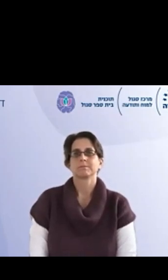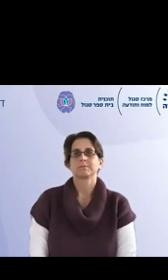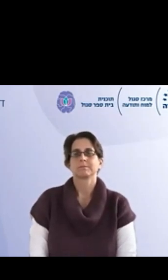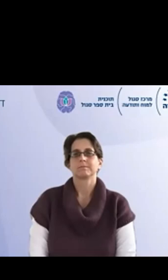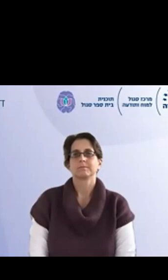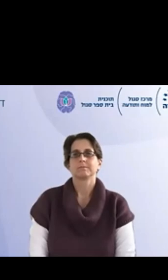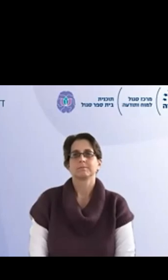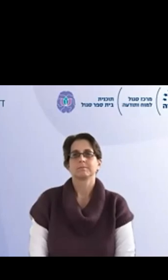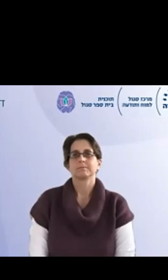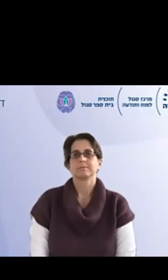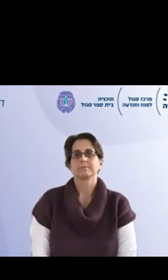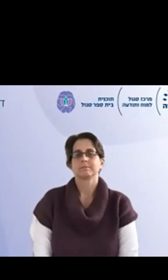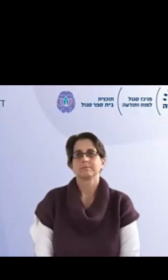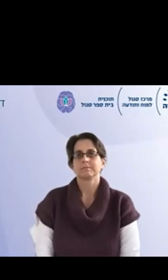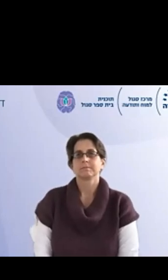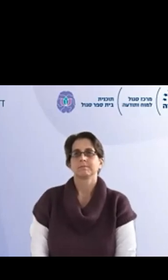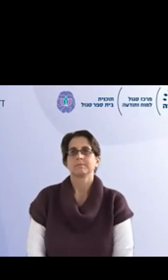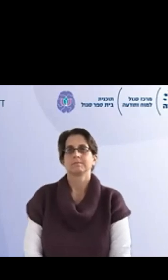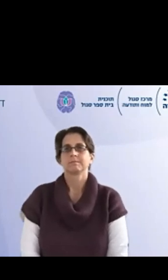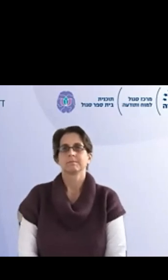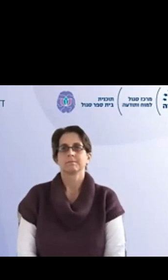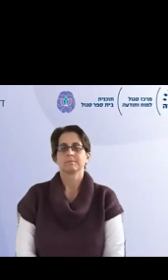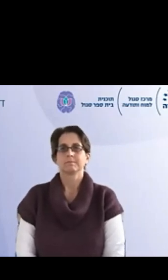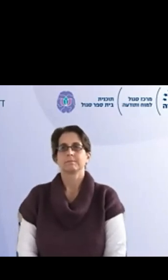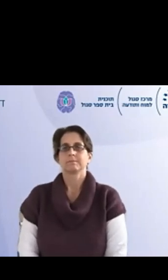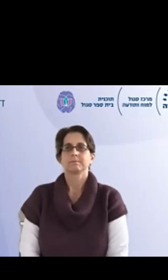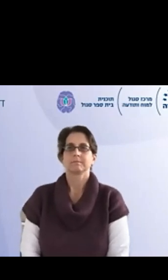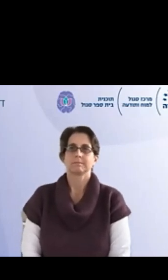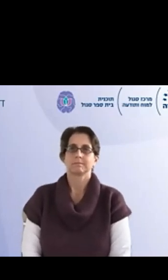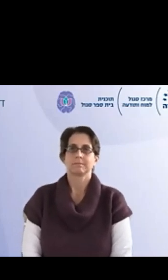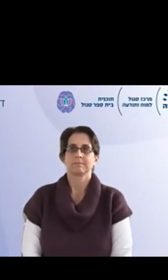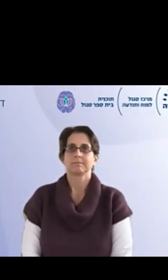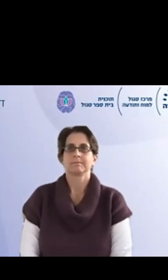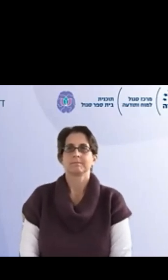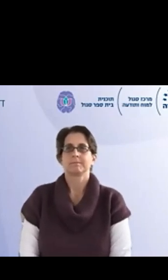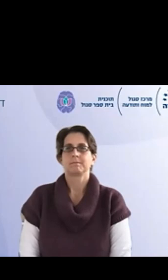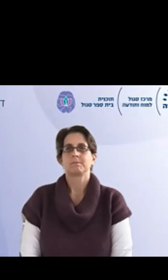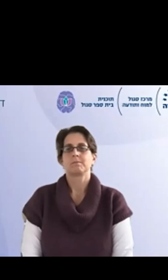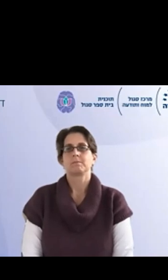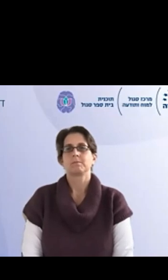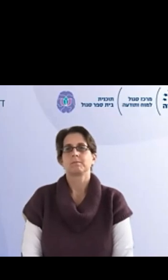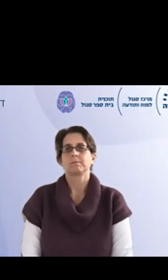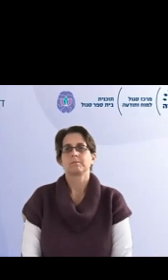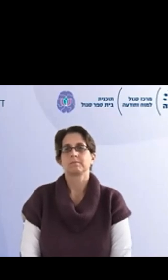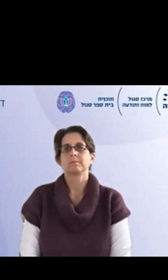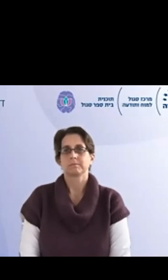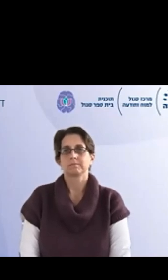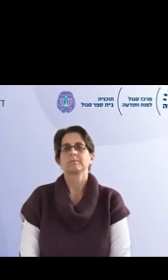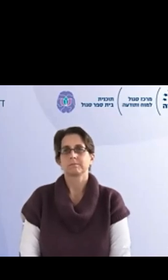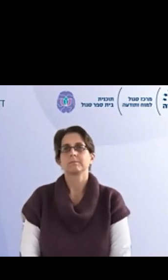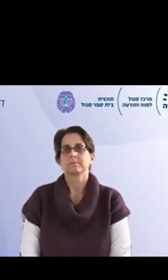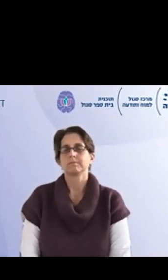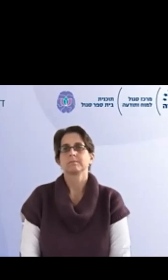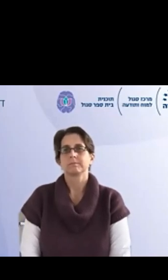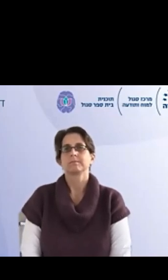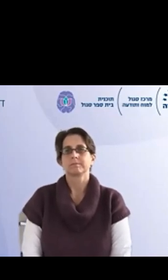היה ויכוח זאת אומרת לאורך כל השנה שאנחנו הפעלנו את מעגל ההקשבה כל הזמן נפגשנו ושאלנו אחד את השני מה